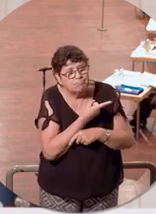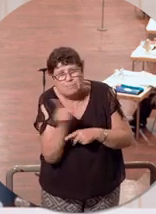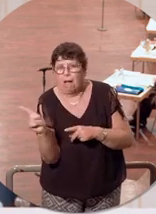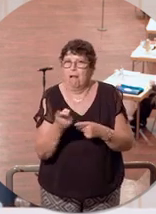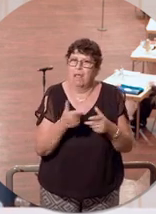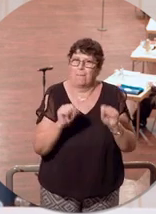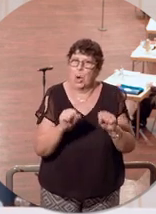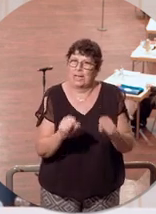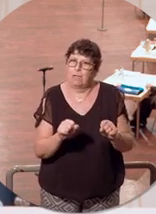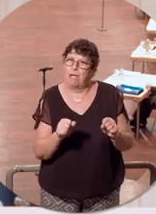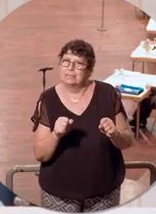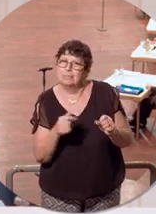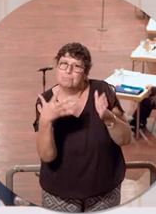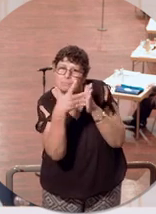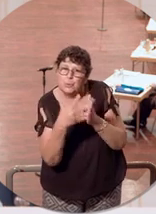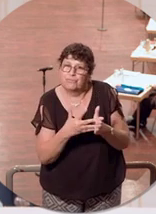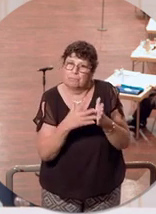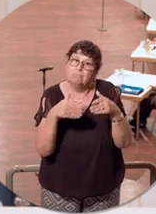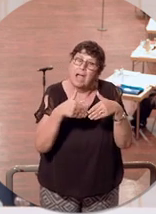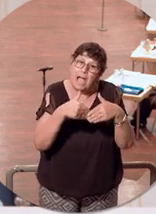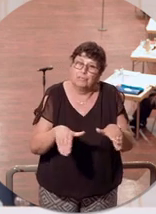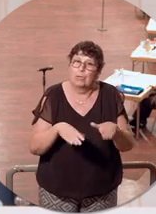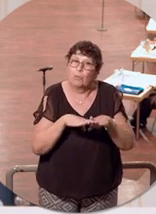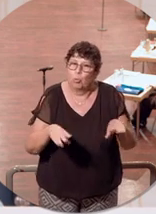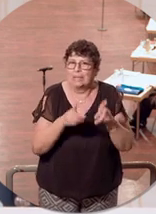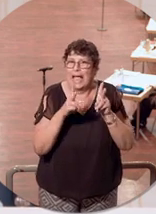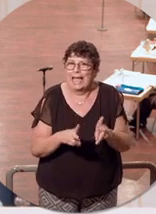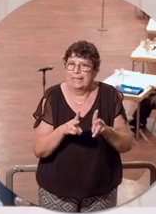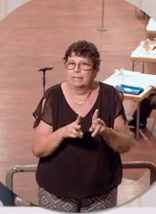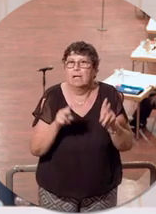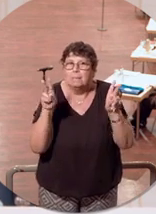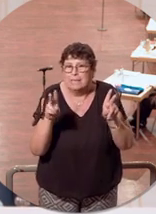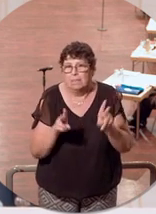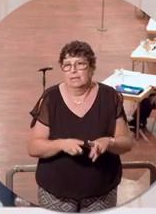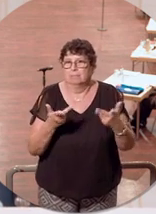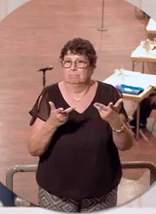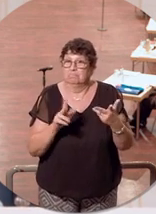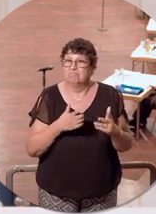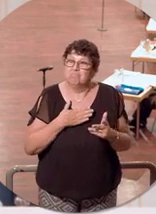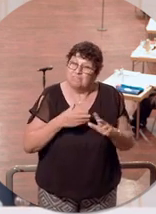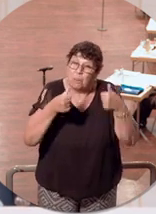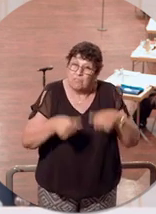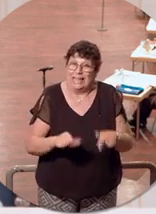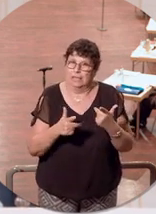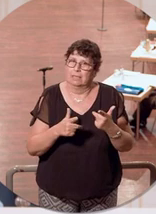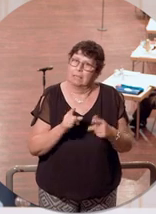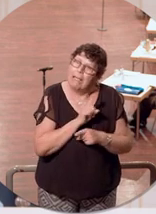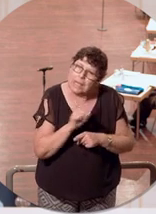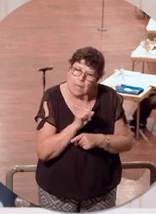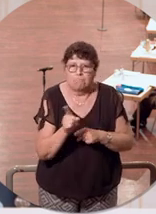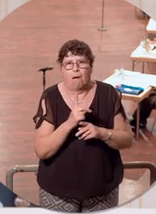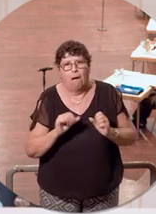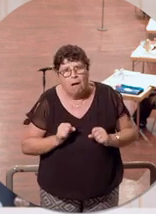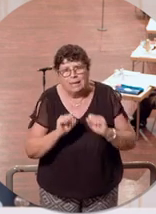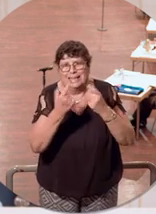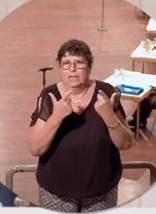auszuschöpfen, um die Einschränkungen von Grundrechten möglichst niedrig zu halten. Wir sehen uns dazu verpflichtet, stets aktiv